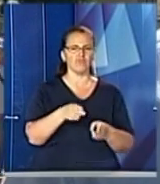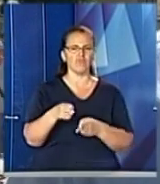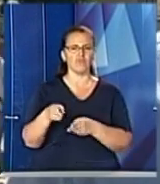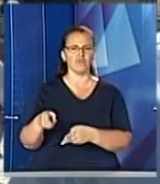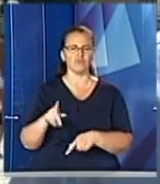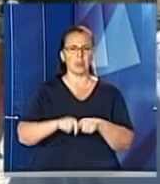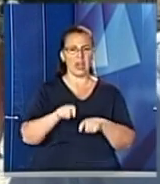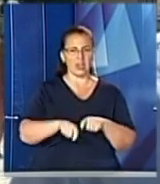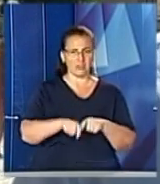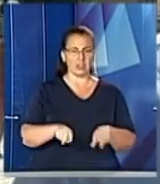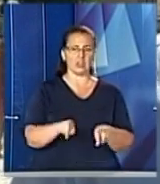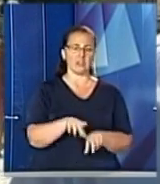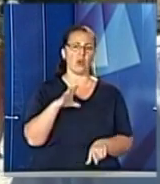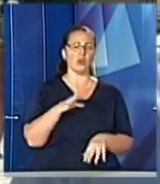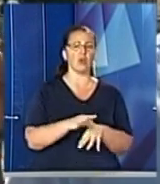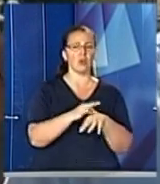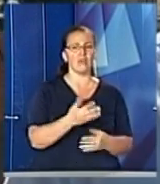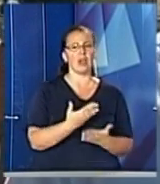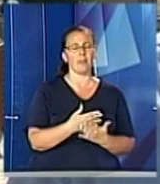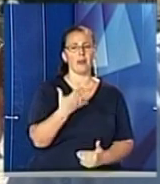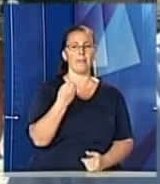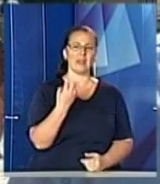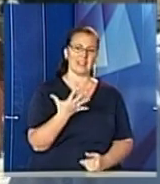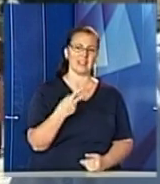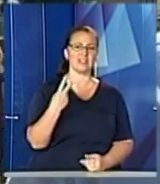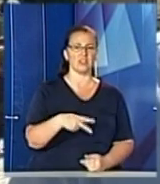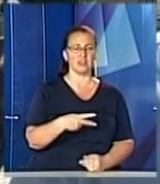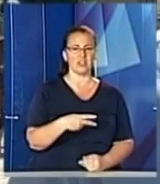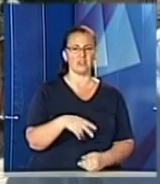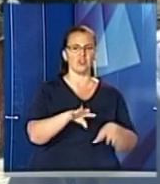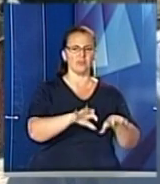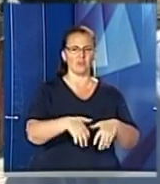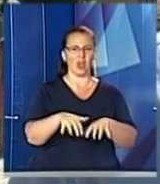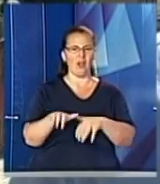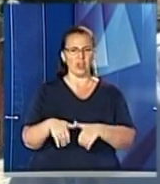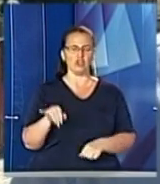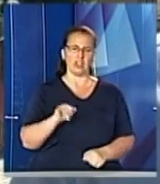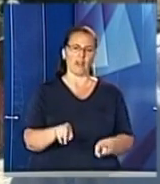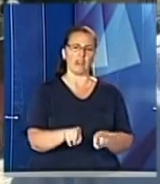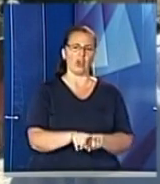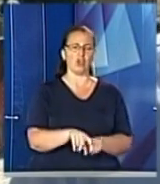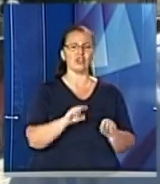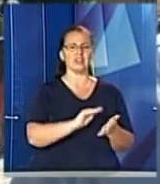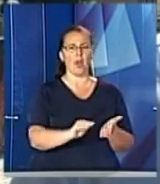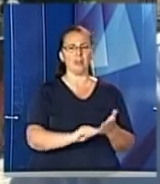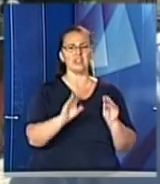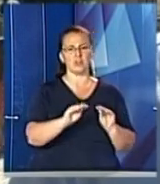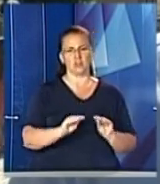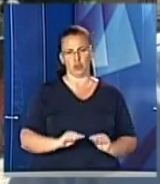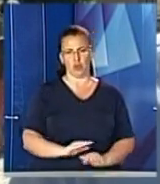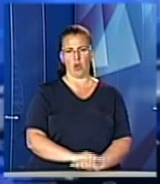так само було здійснено біля 15-20 вилучень і також написаних протоколів.